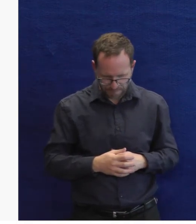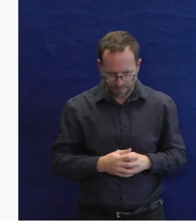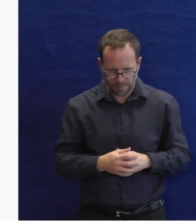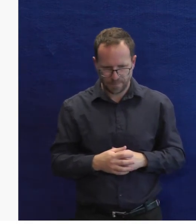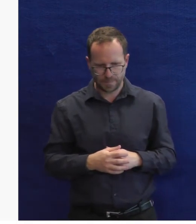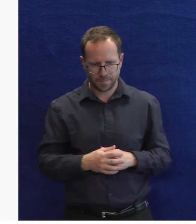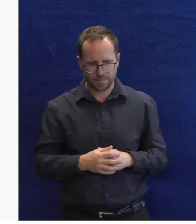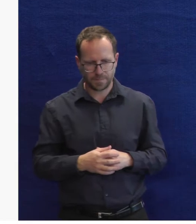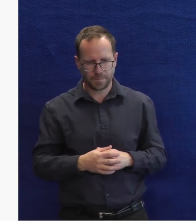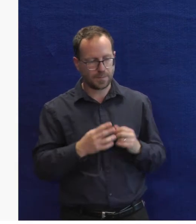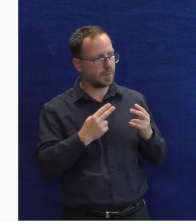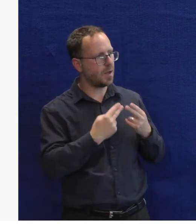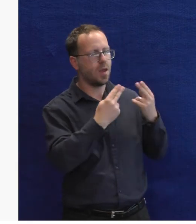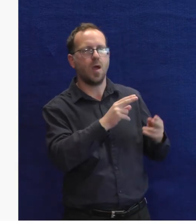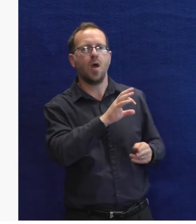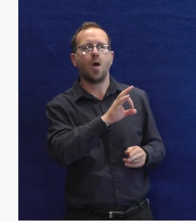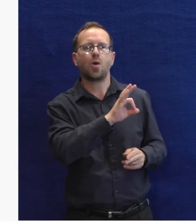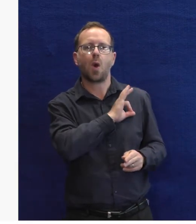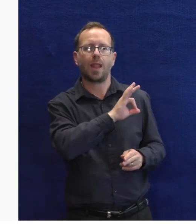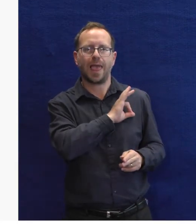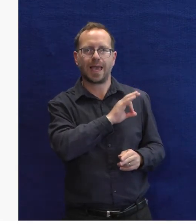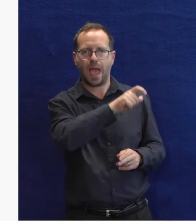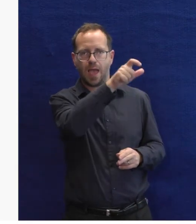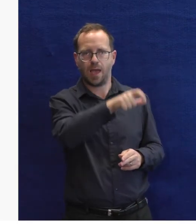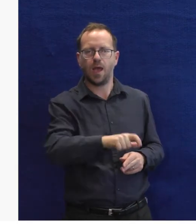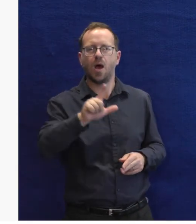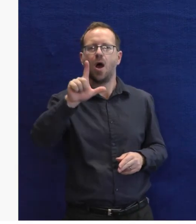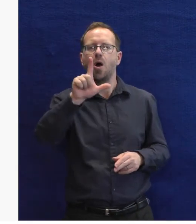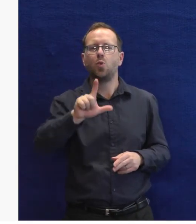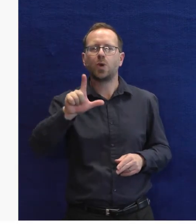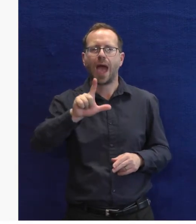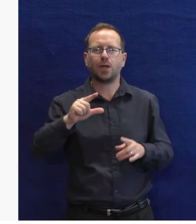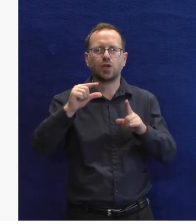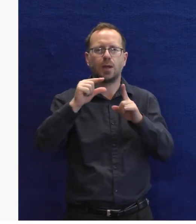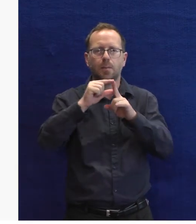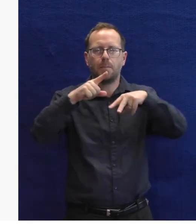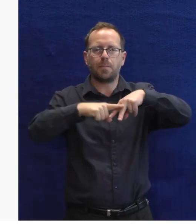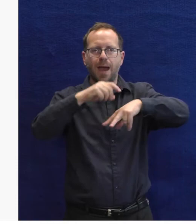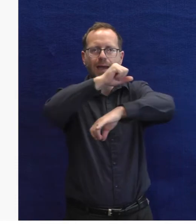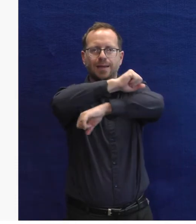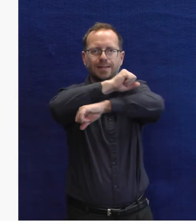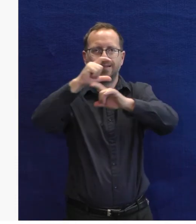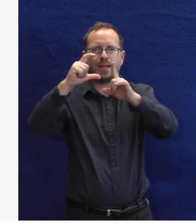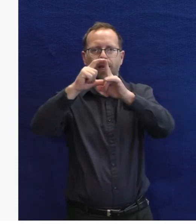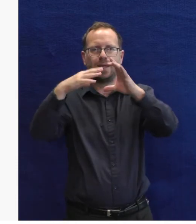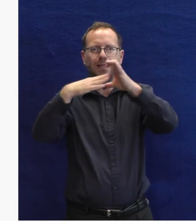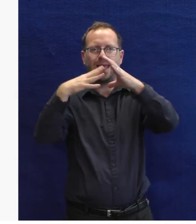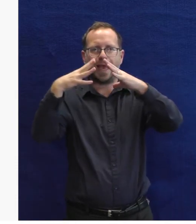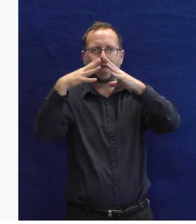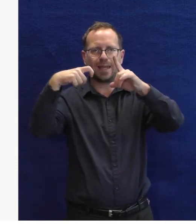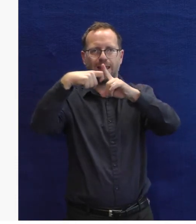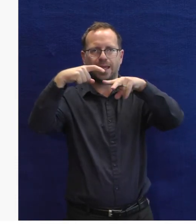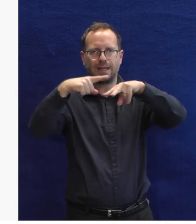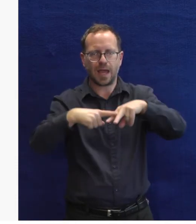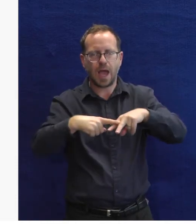bylo trvale dostupné a tak dál. Takže mám tady kolegu, Lukáše Pazderku. Ten se u nás věnuje